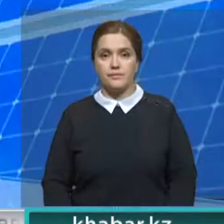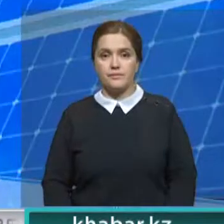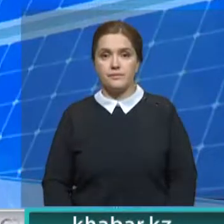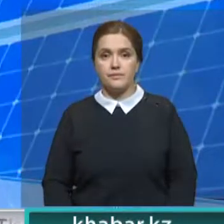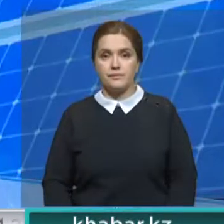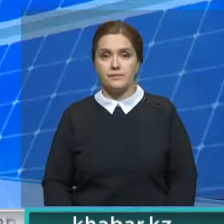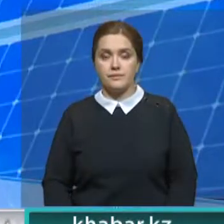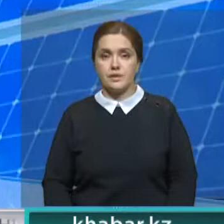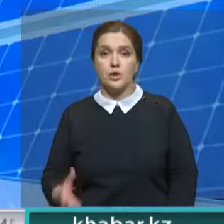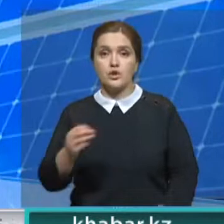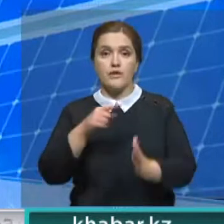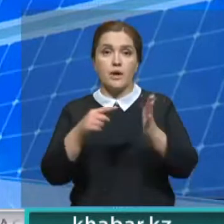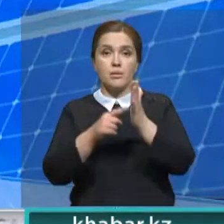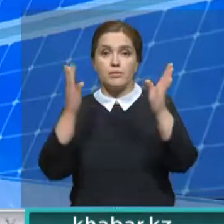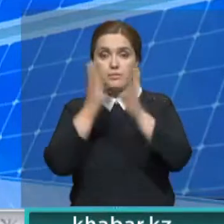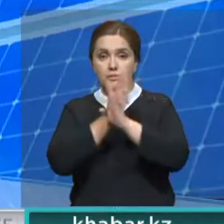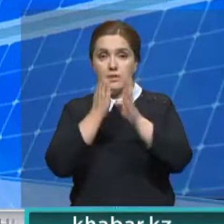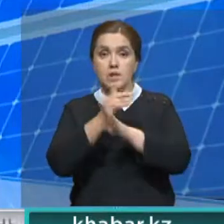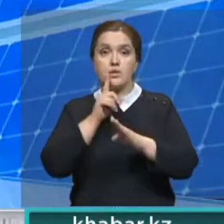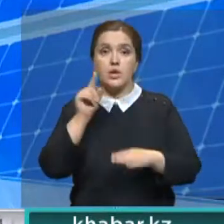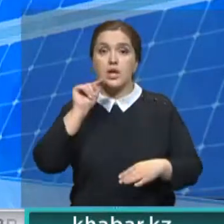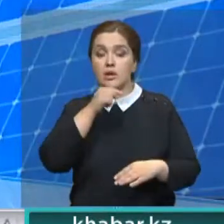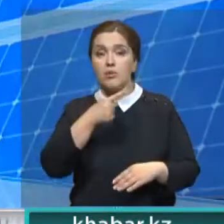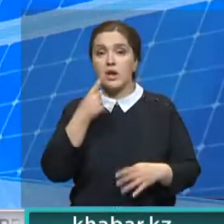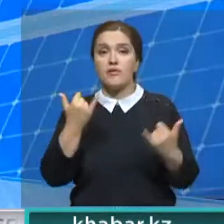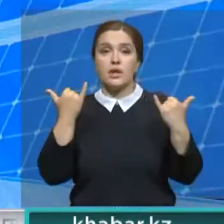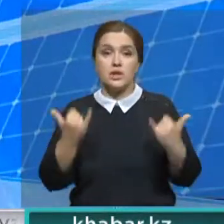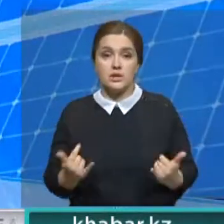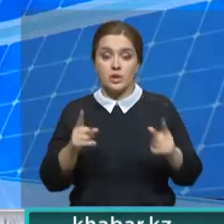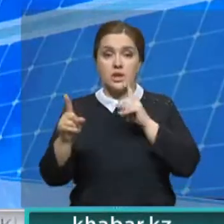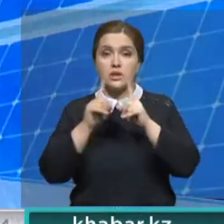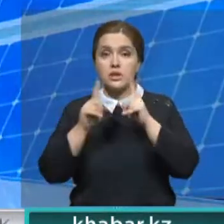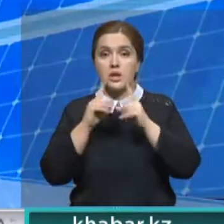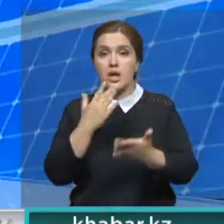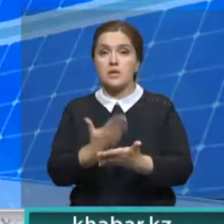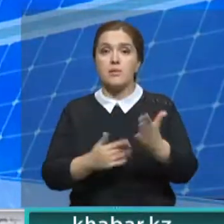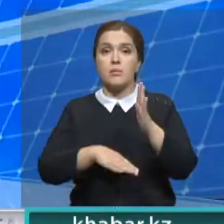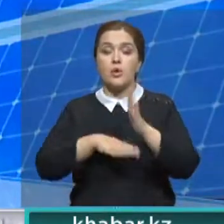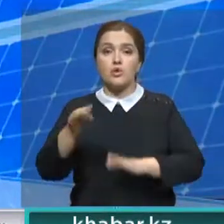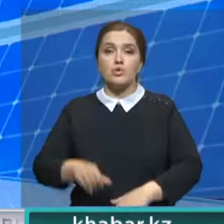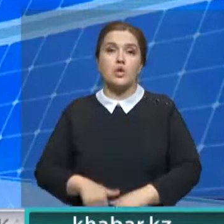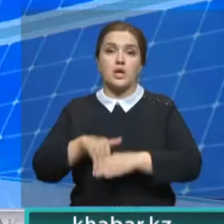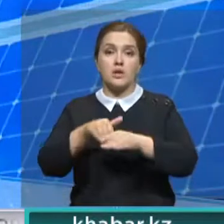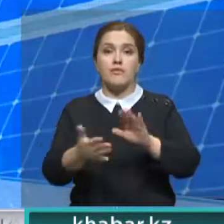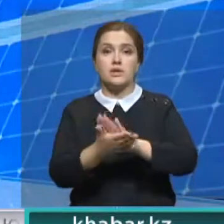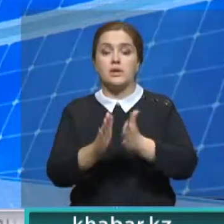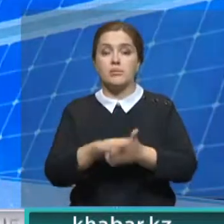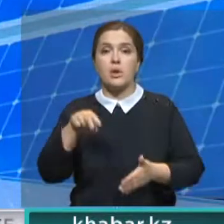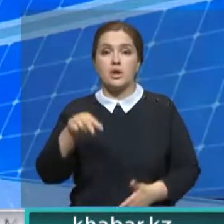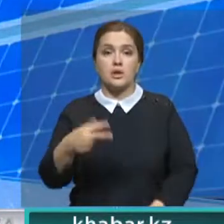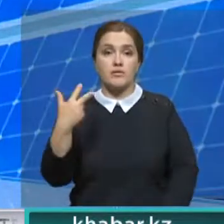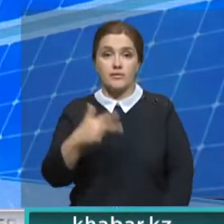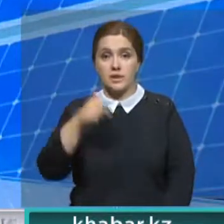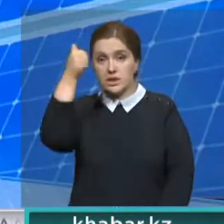И еще к вопросам экологии. О развитии зеленой экономики говорили сегодня на заседании Совета по улучшению инвест